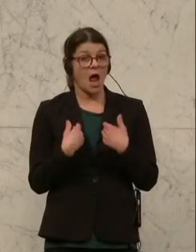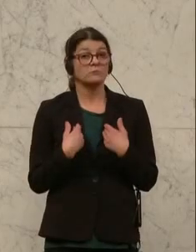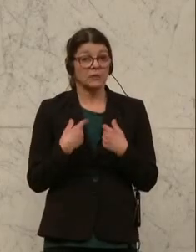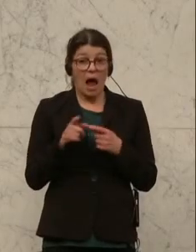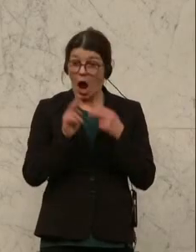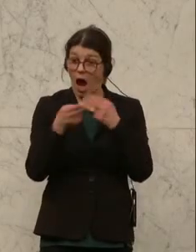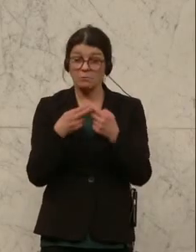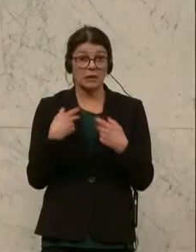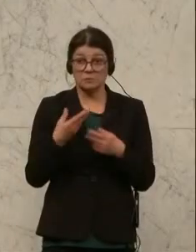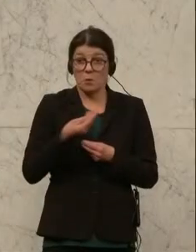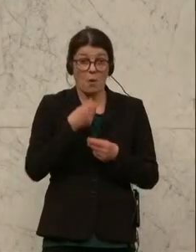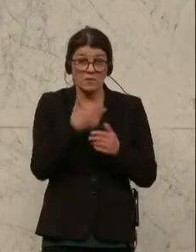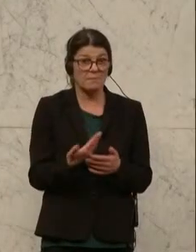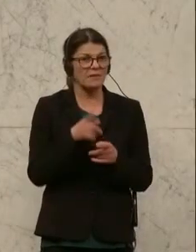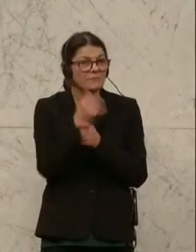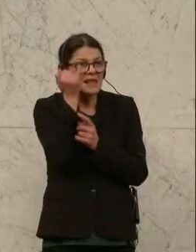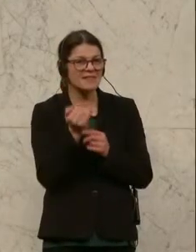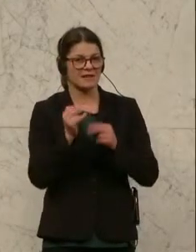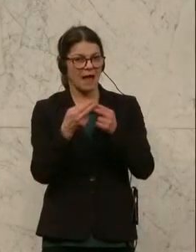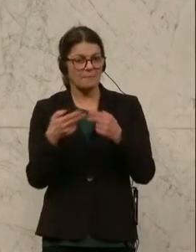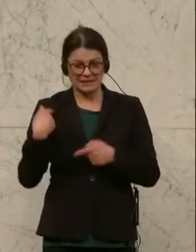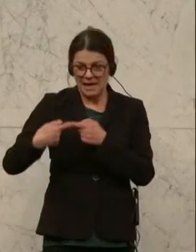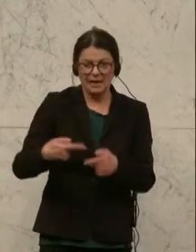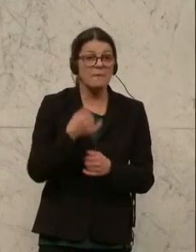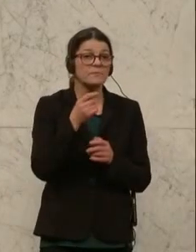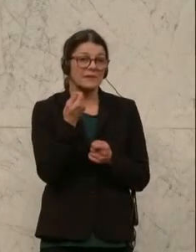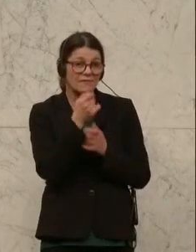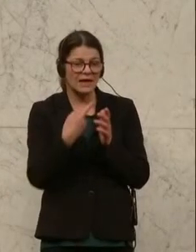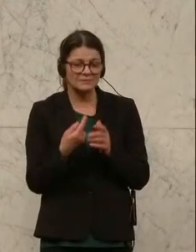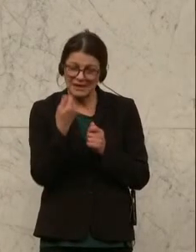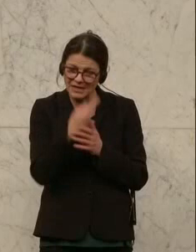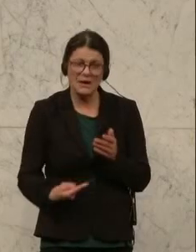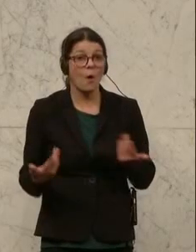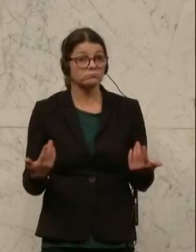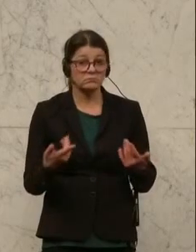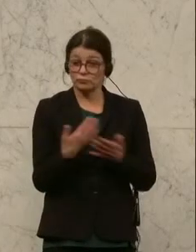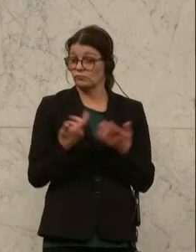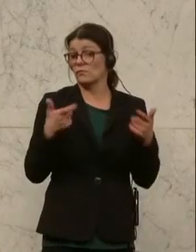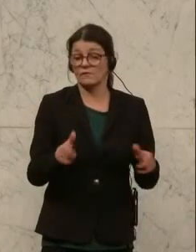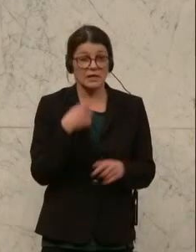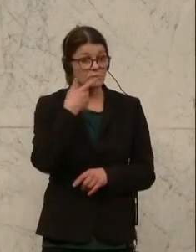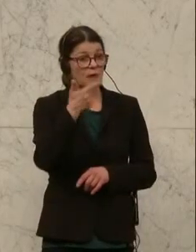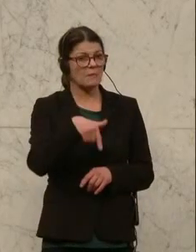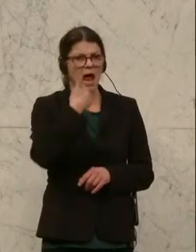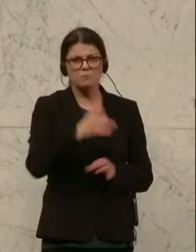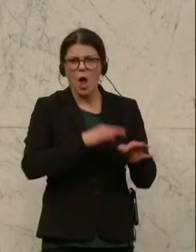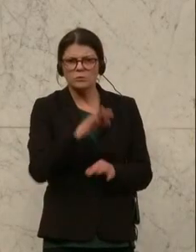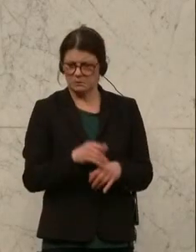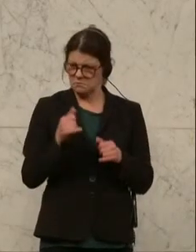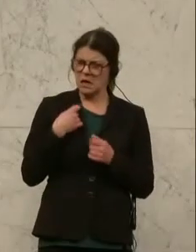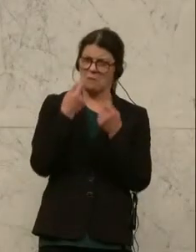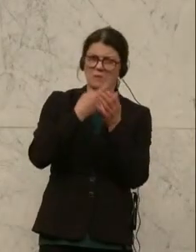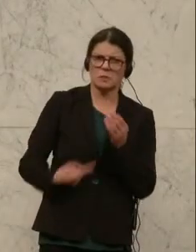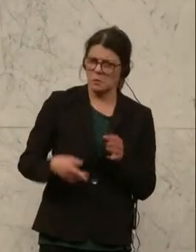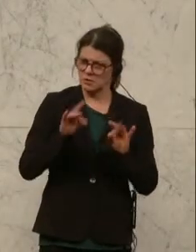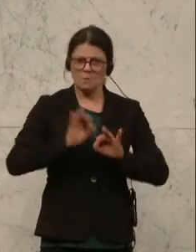die Anpassung um, sprich um die indexierte Anpassung, um die jährliche Inflation. Die ist eh festgeschrieben mit 3,1 Prozent, jetzt haben wir eine Inflation von